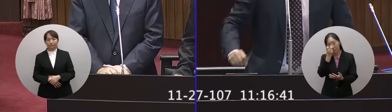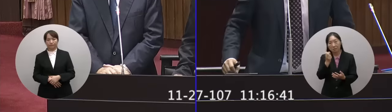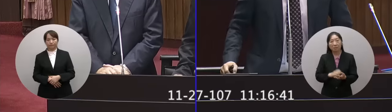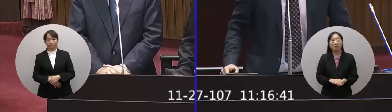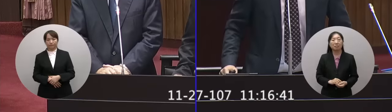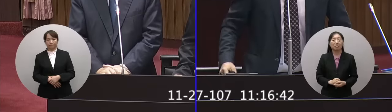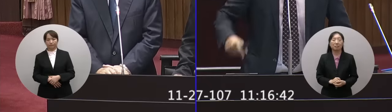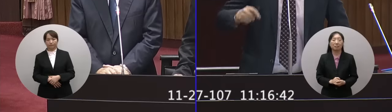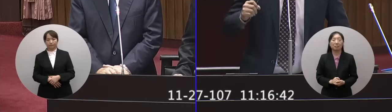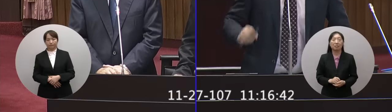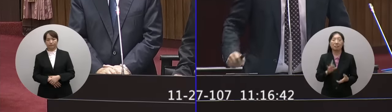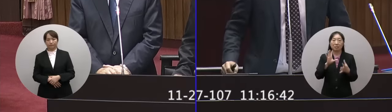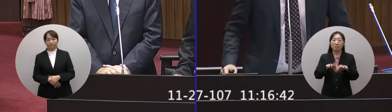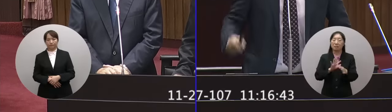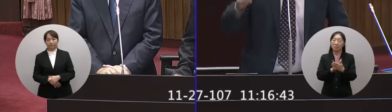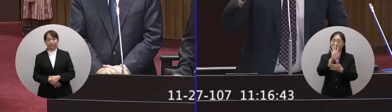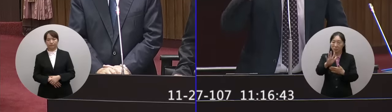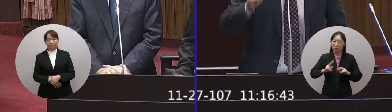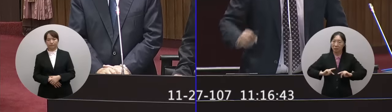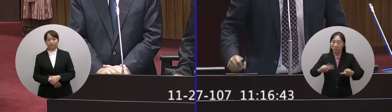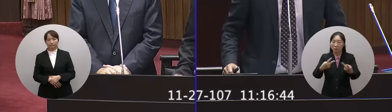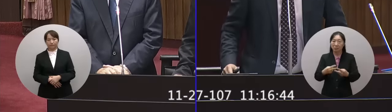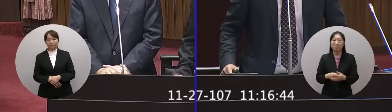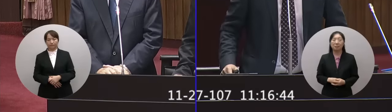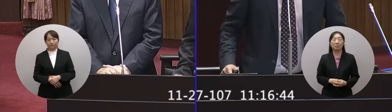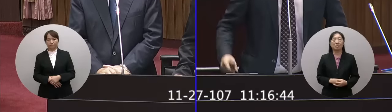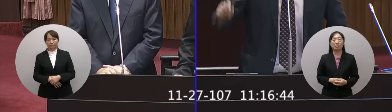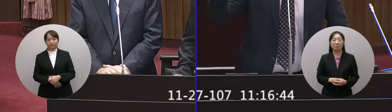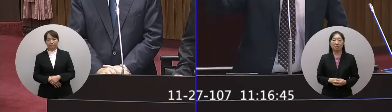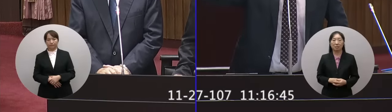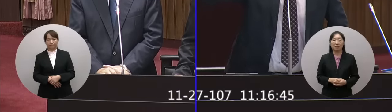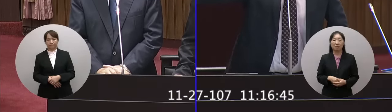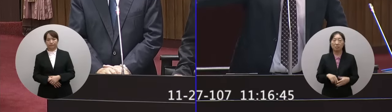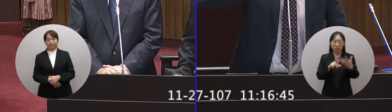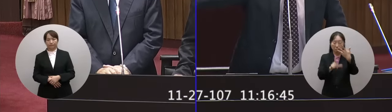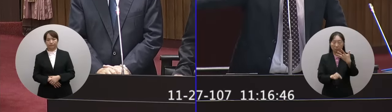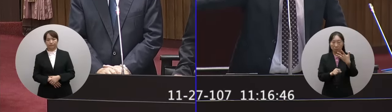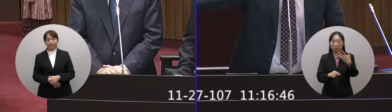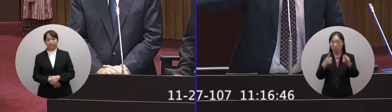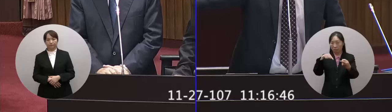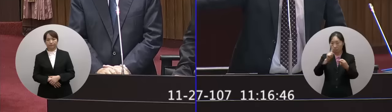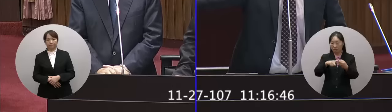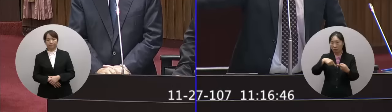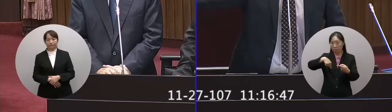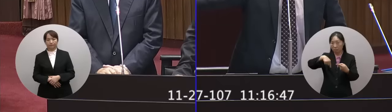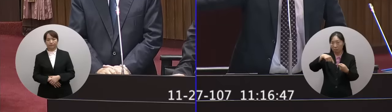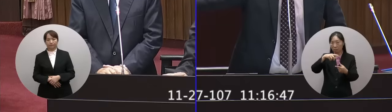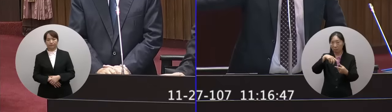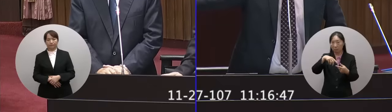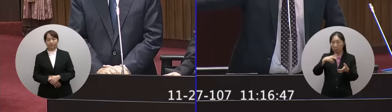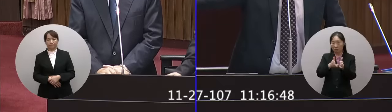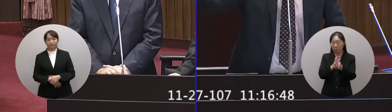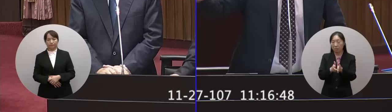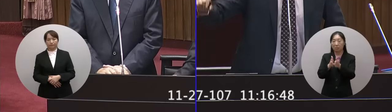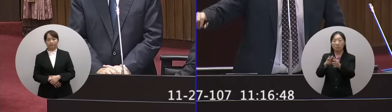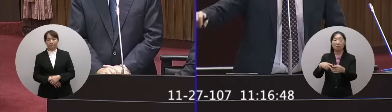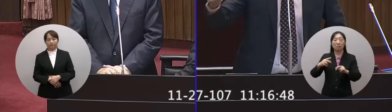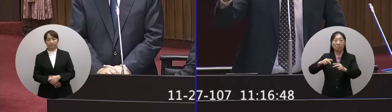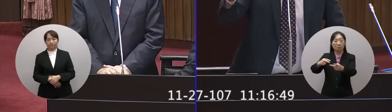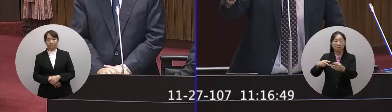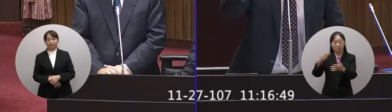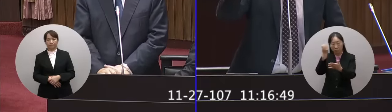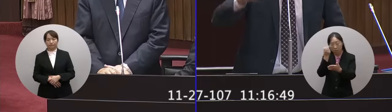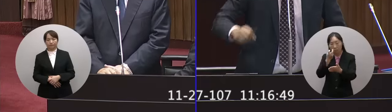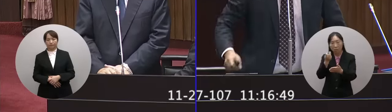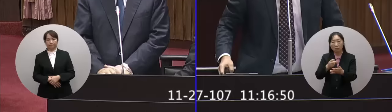後來呢有改變那我現在就問啊八月該進場保養沒有保養說有改